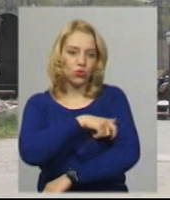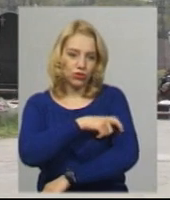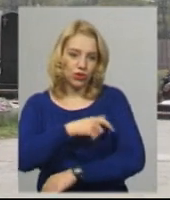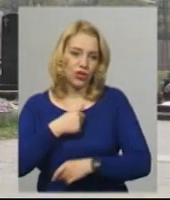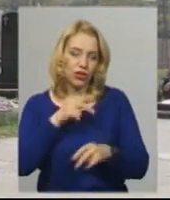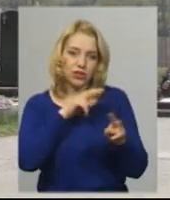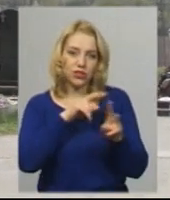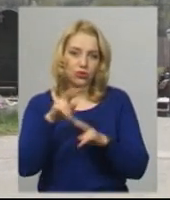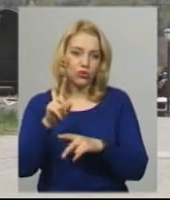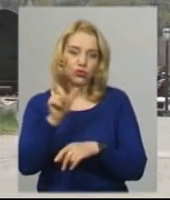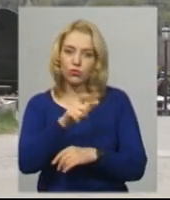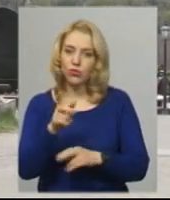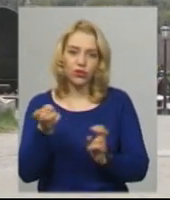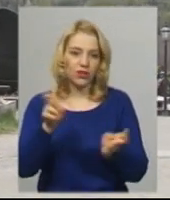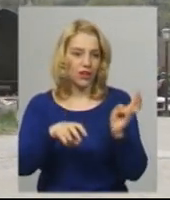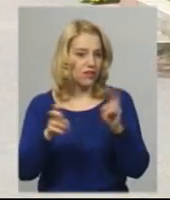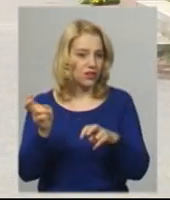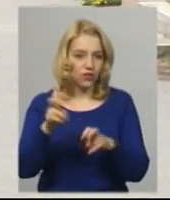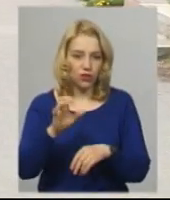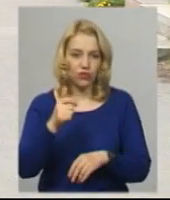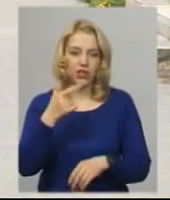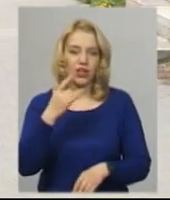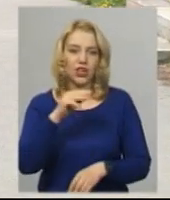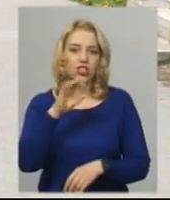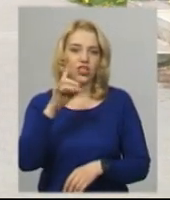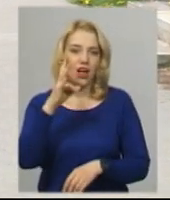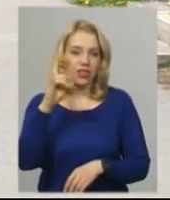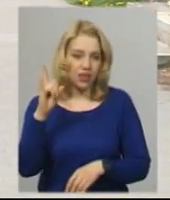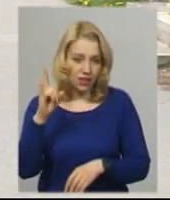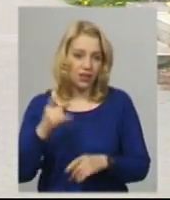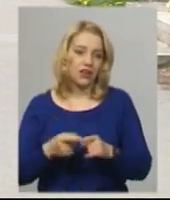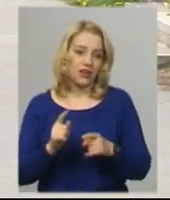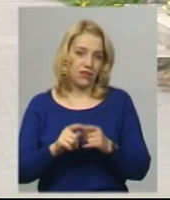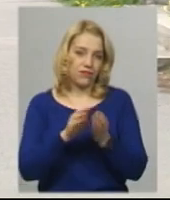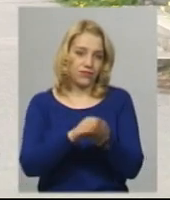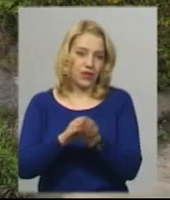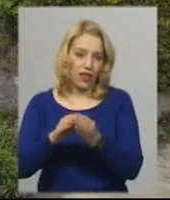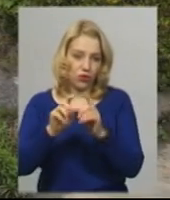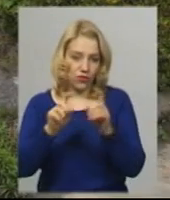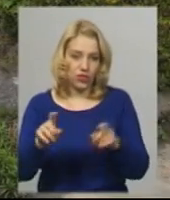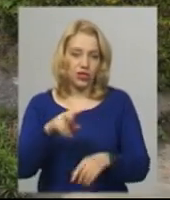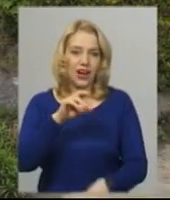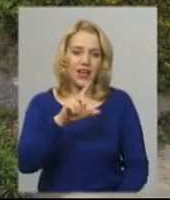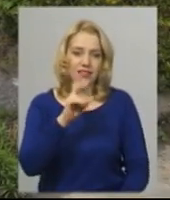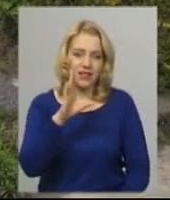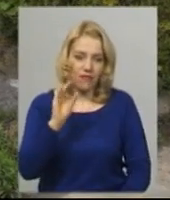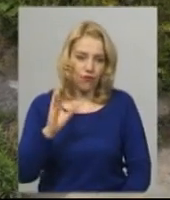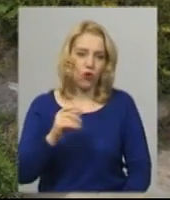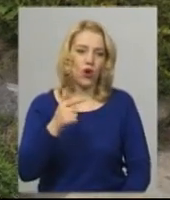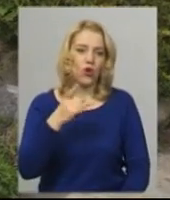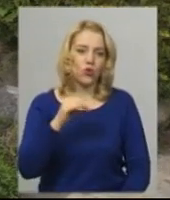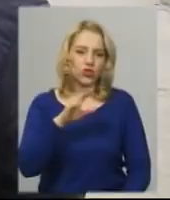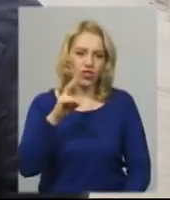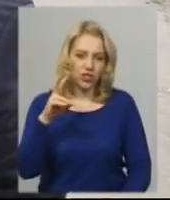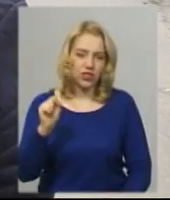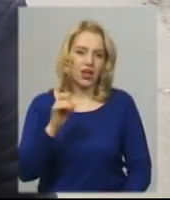містяни не відвідували цвинтар і у мікрорайоні Гречани. Відповідальний по кладовищах у мікрорайонах Гречани лезнево-Ружична Хмельницького петролазу